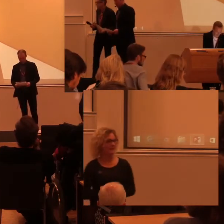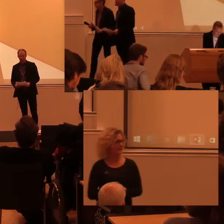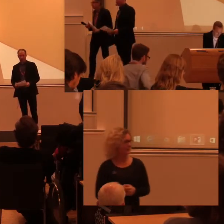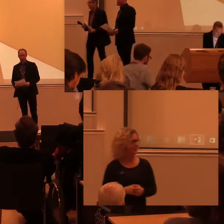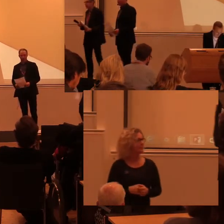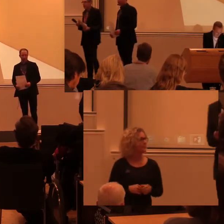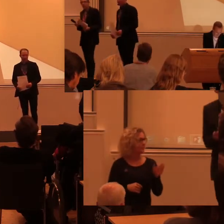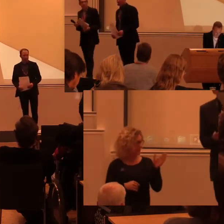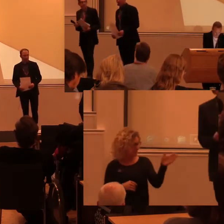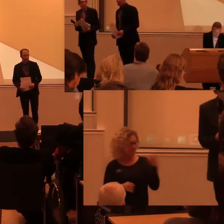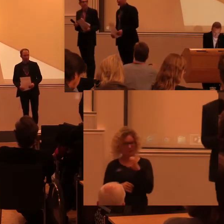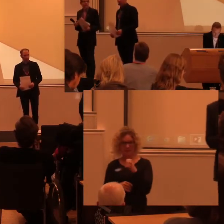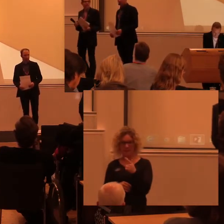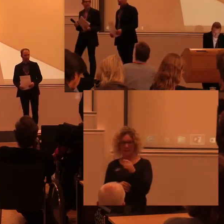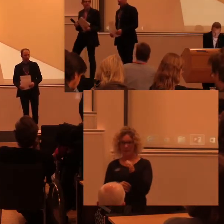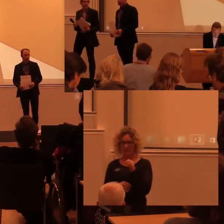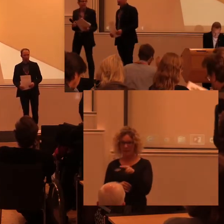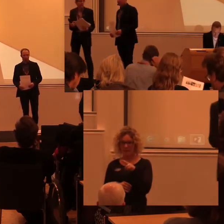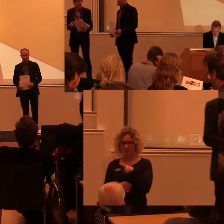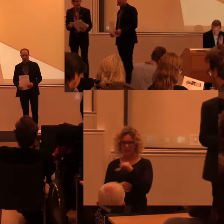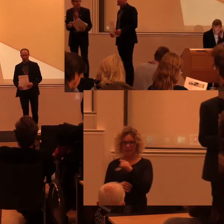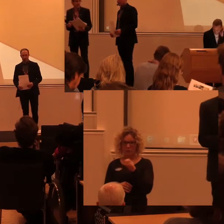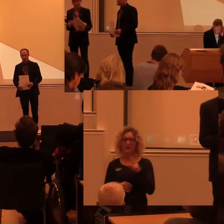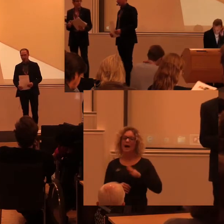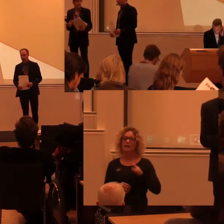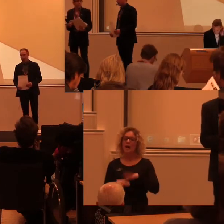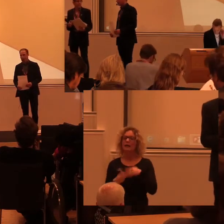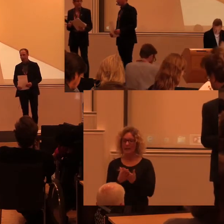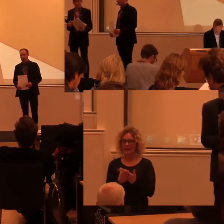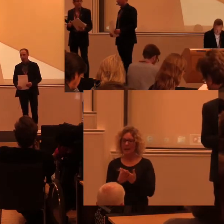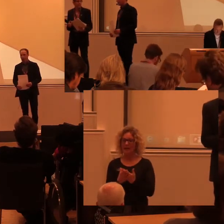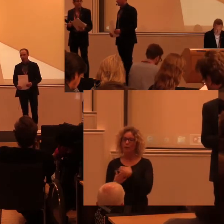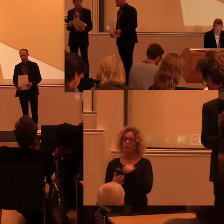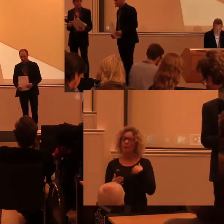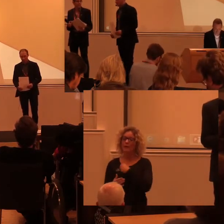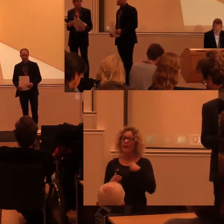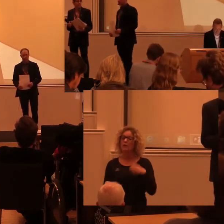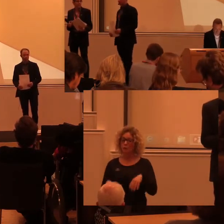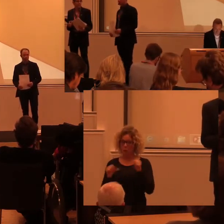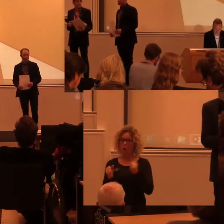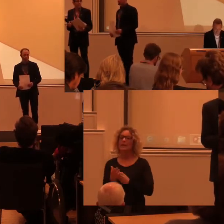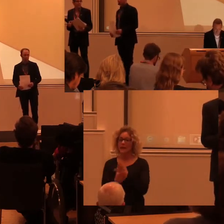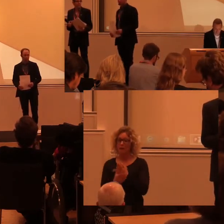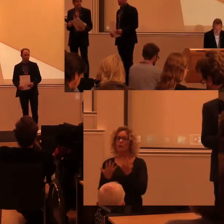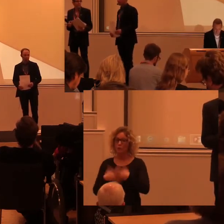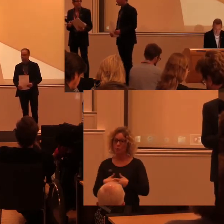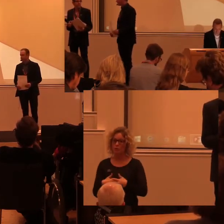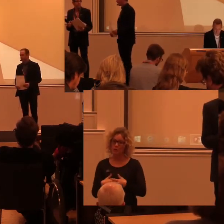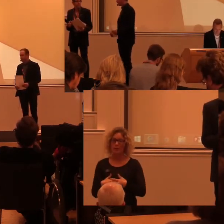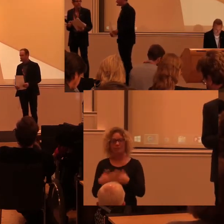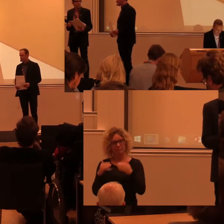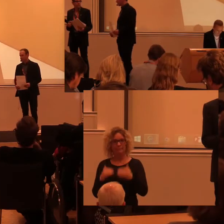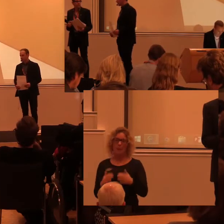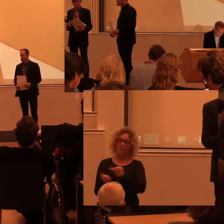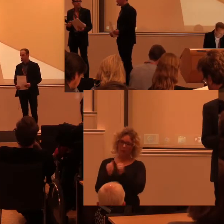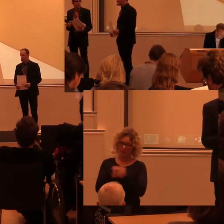Jag heter Stefan Nilsson och är ansvarig handläggare för det regeringsuppdrag vi har i genomförande av funktionsinnelsepolitiken. Det